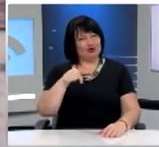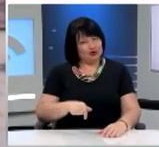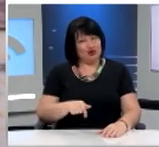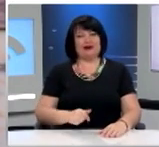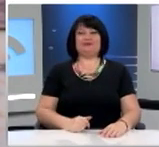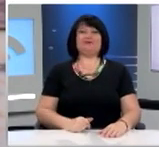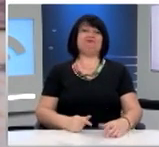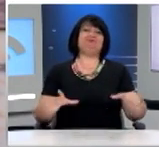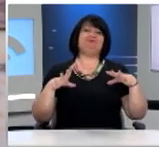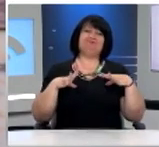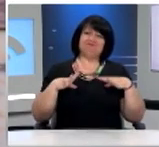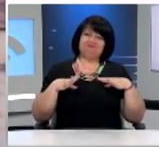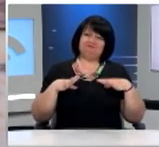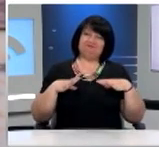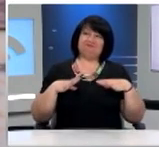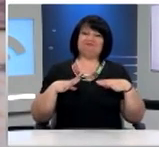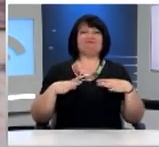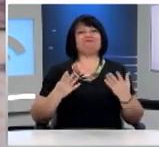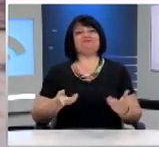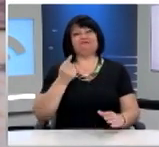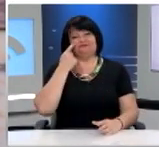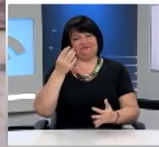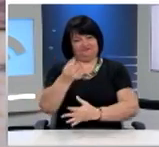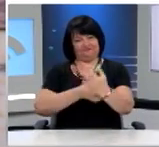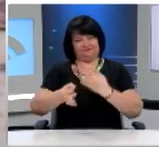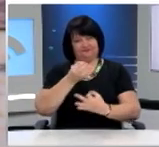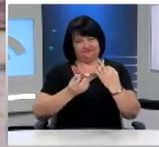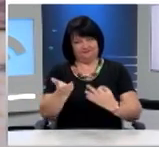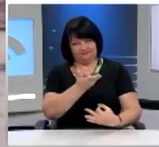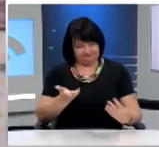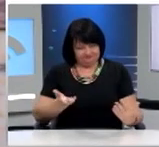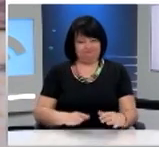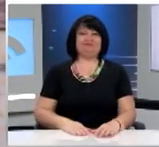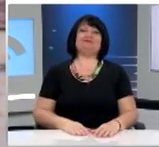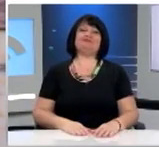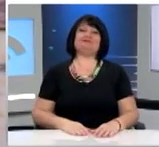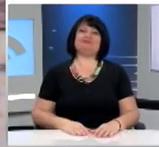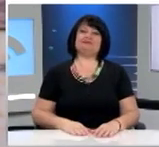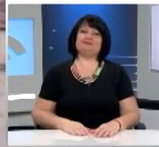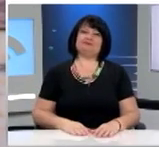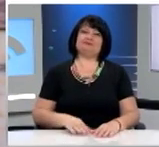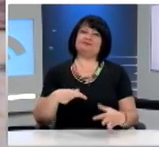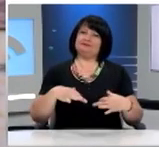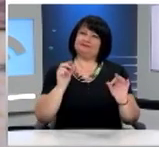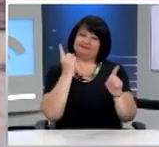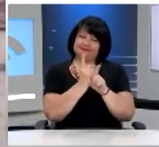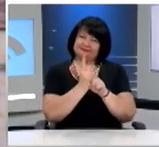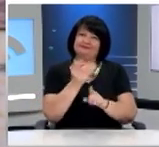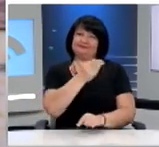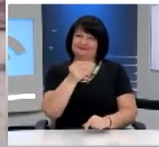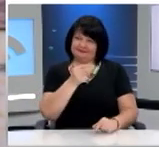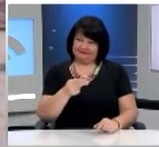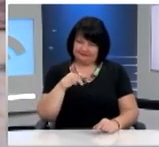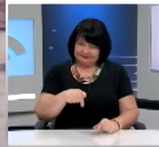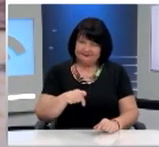είμαστε, για να δωθεί ο λόγος, σε εσάς και εισερχόμαστε στην ειδική ημερήσια